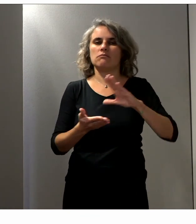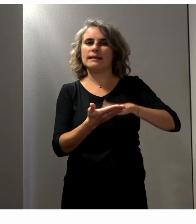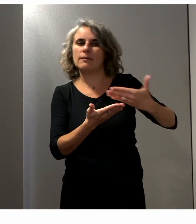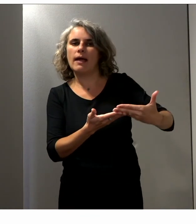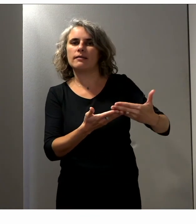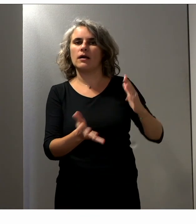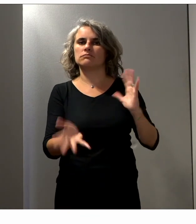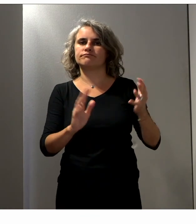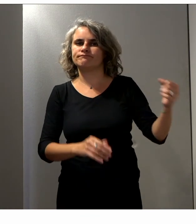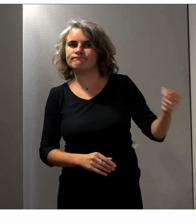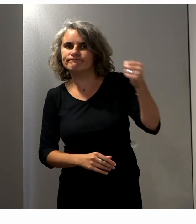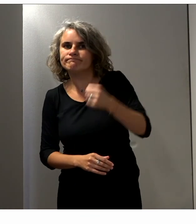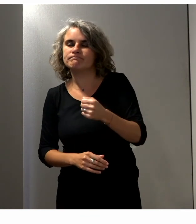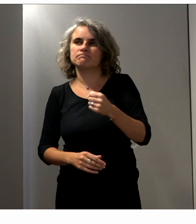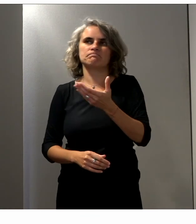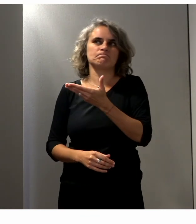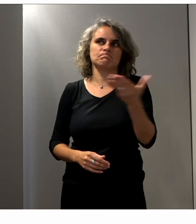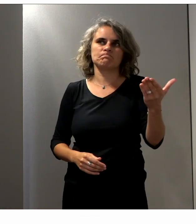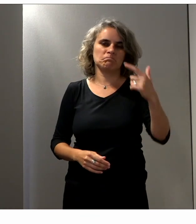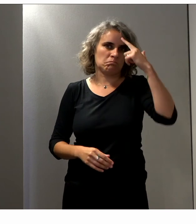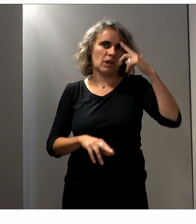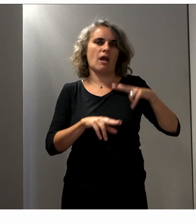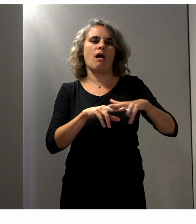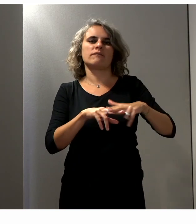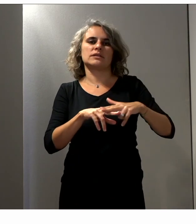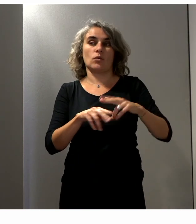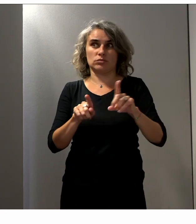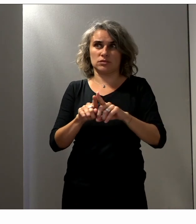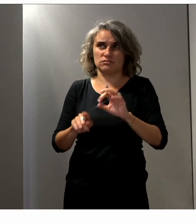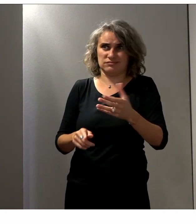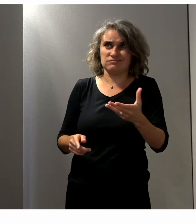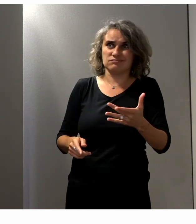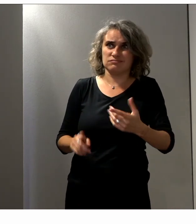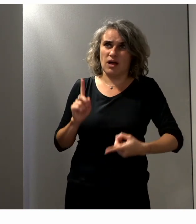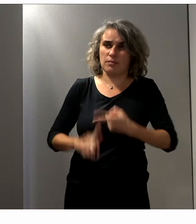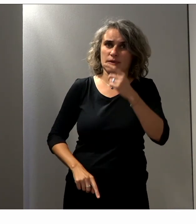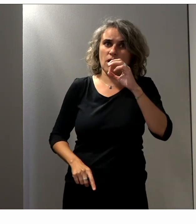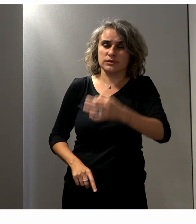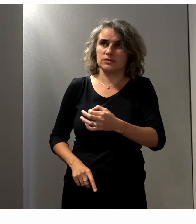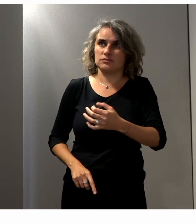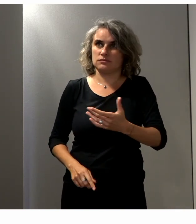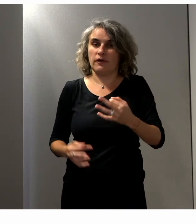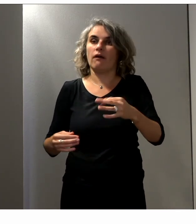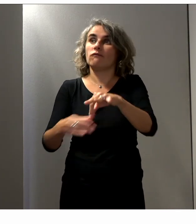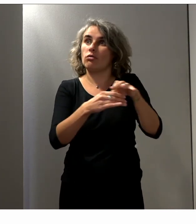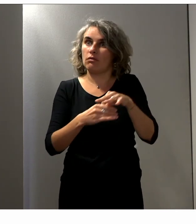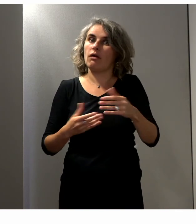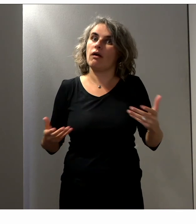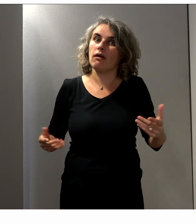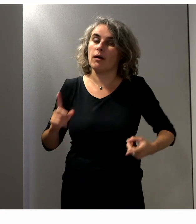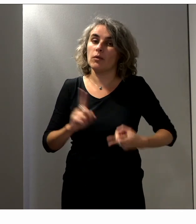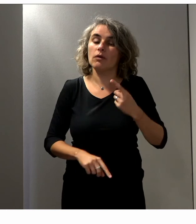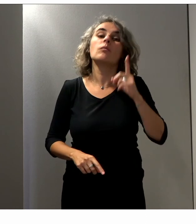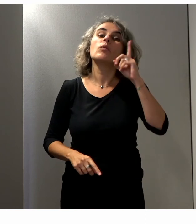à ces types d'accessibilité et de l'intérêt que ça a aussi en termes électoraux, puisque